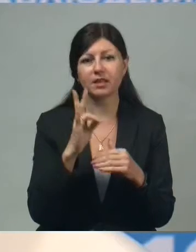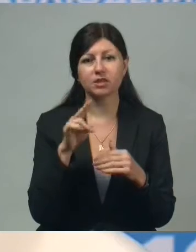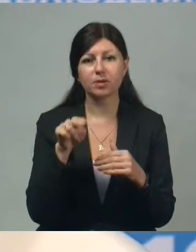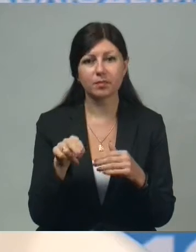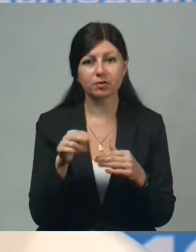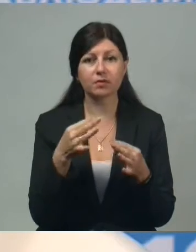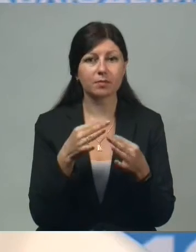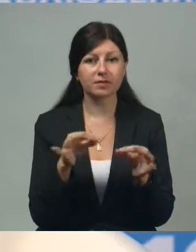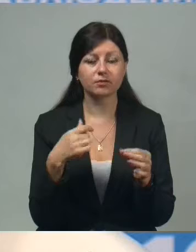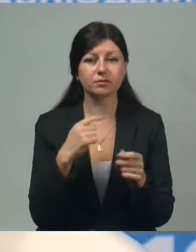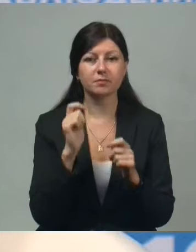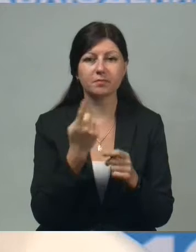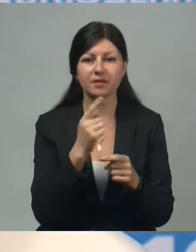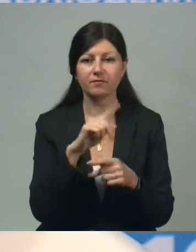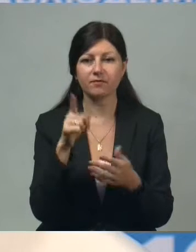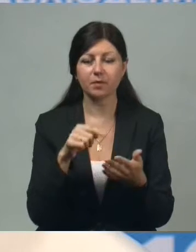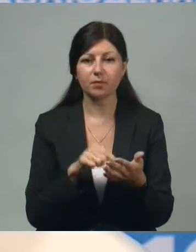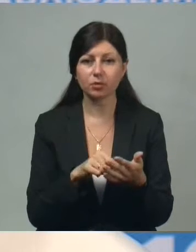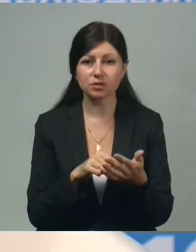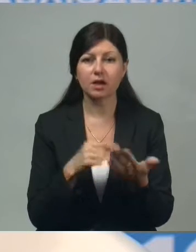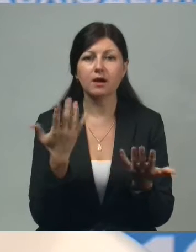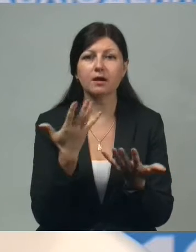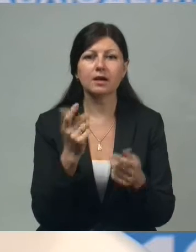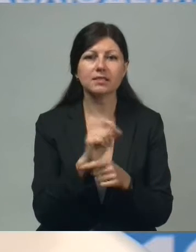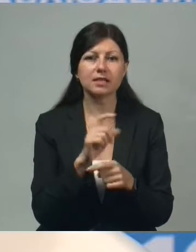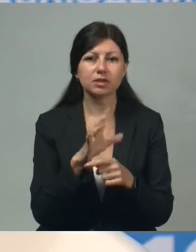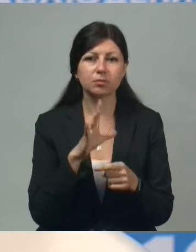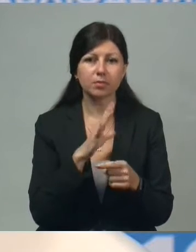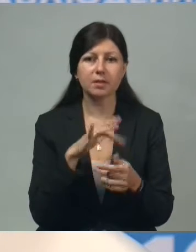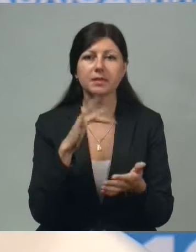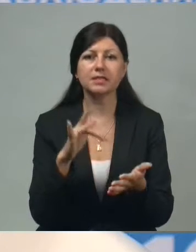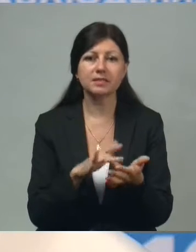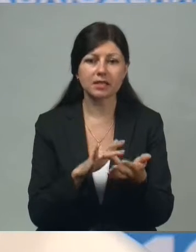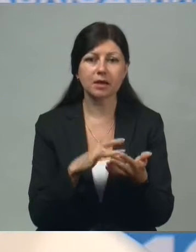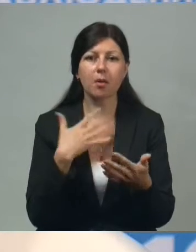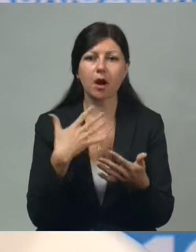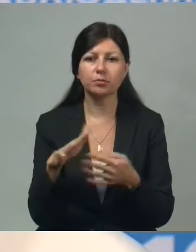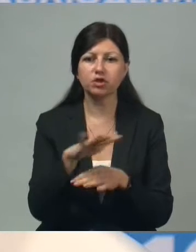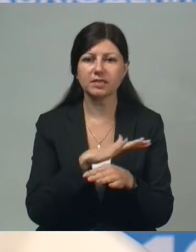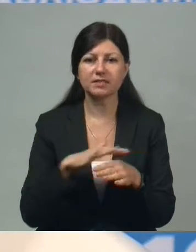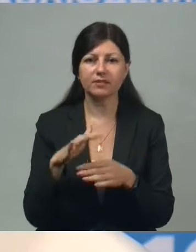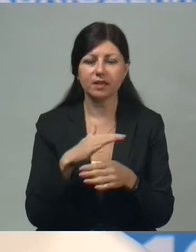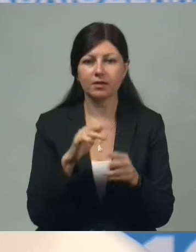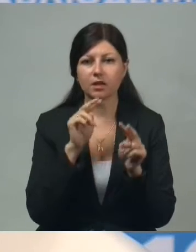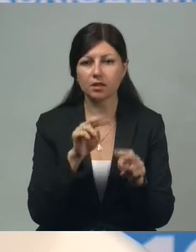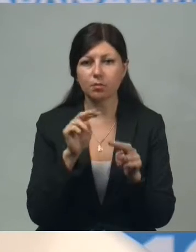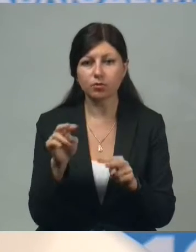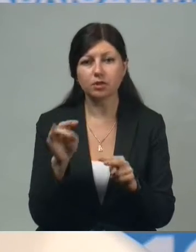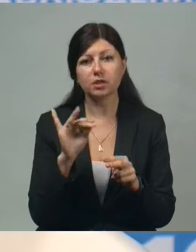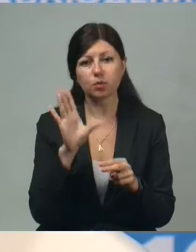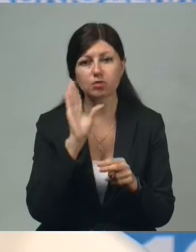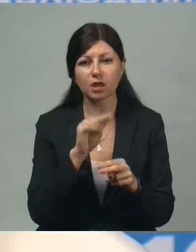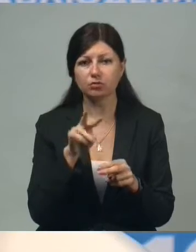позвольте вам первый задать вопрос. Скажите, пожалуйста, какая задача стояла перед Центром общественного наблюдения и удалось ли ее реализовать?